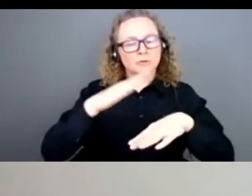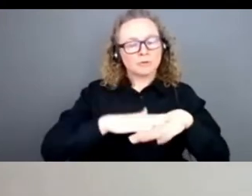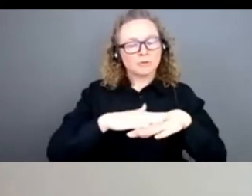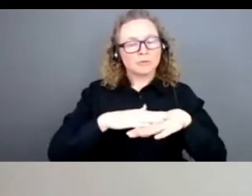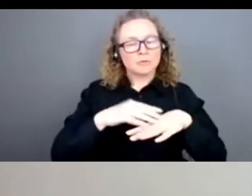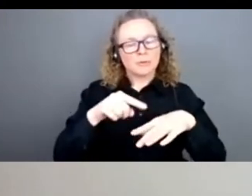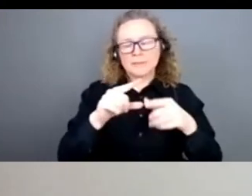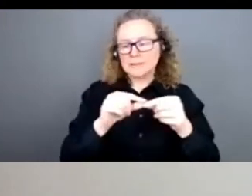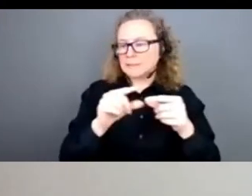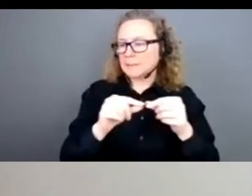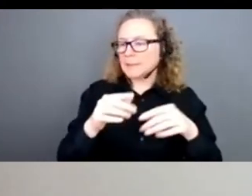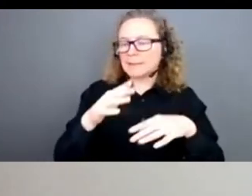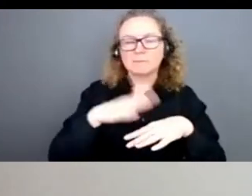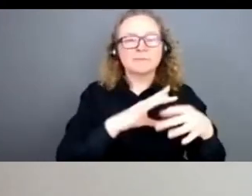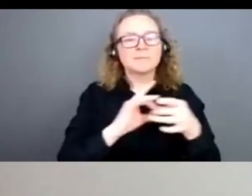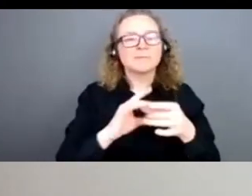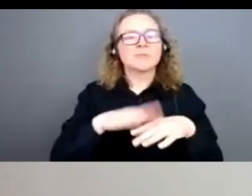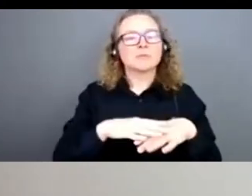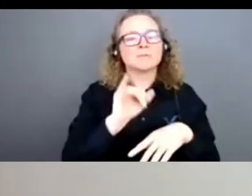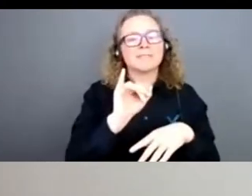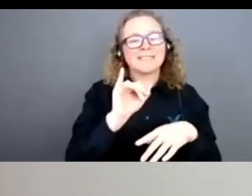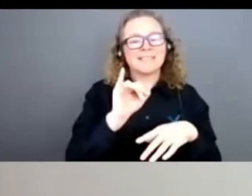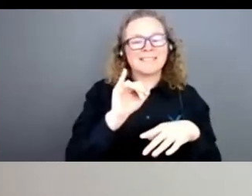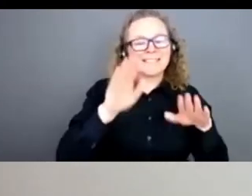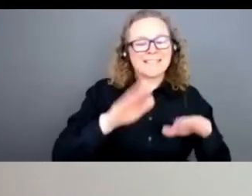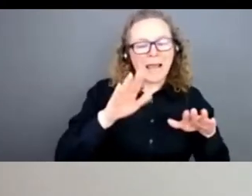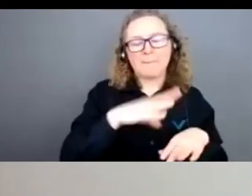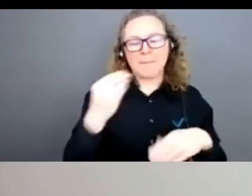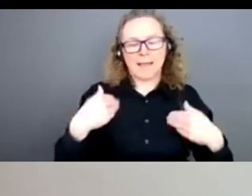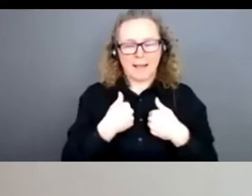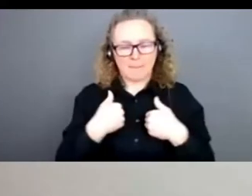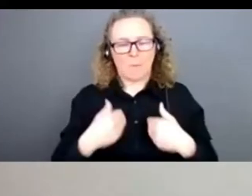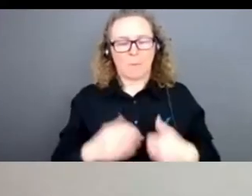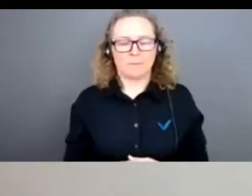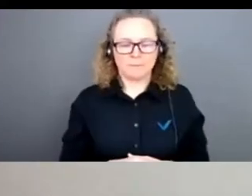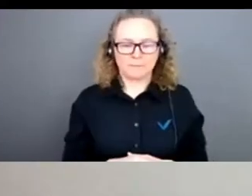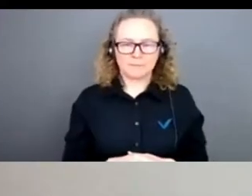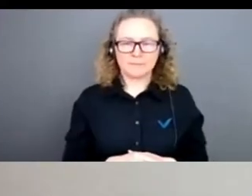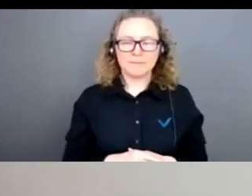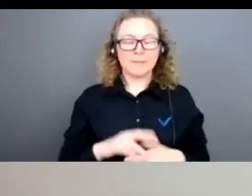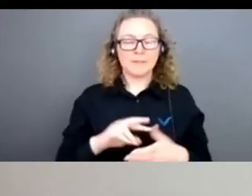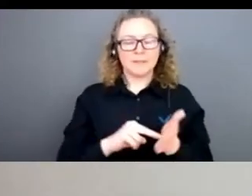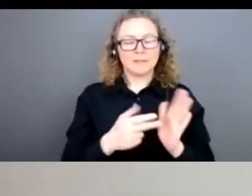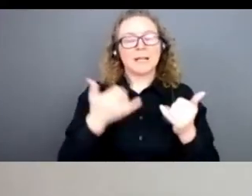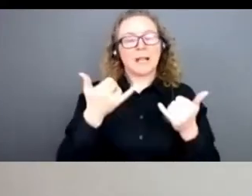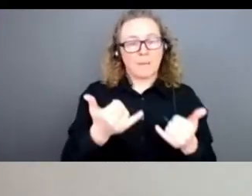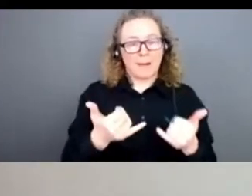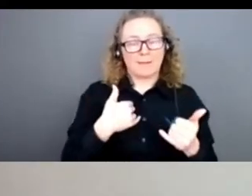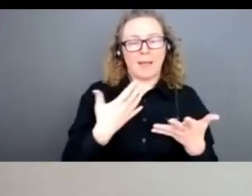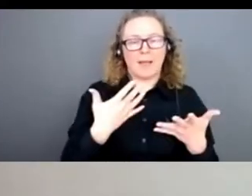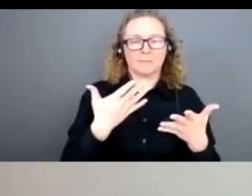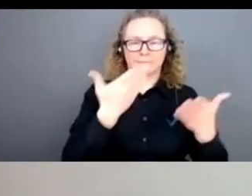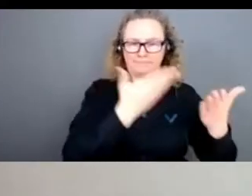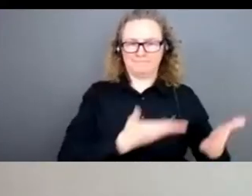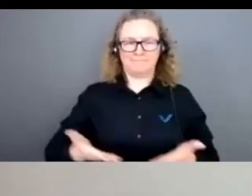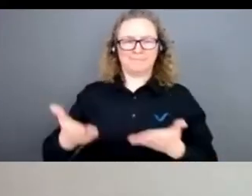sur l'islam et les animaux. Mais donc voilà, maintenant je passe la parole à celui qui a